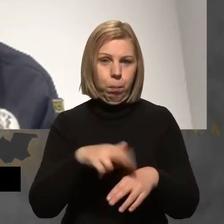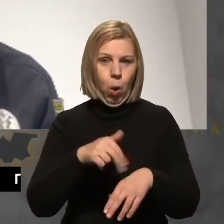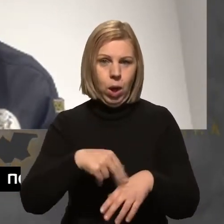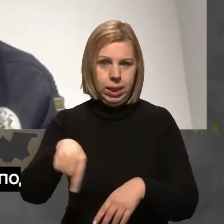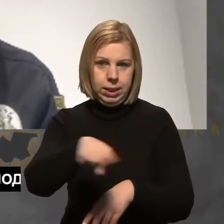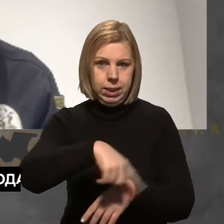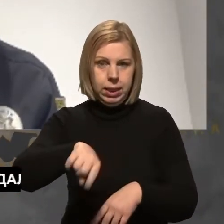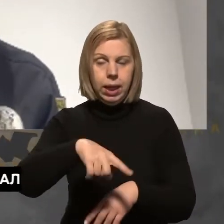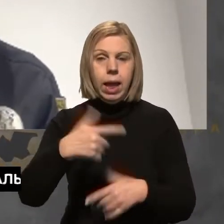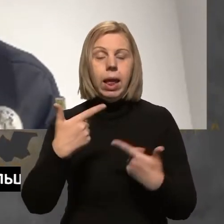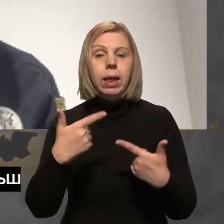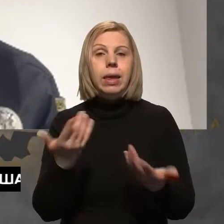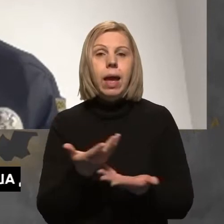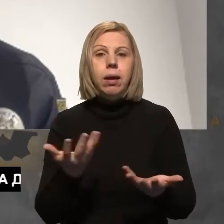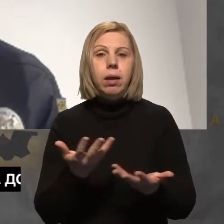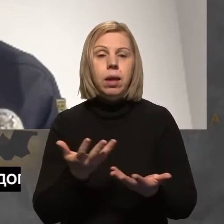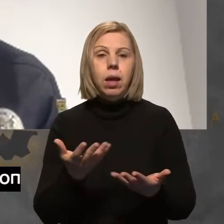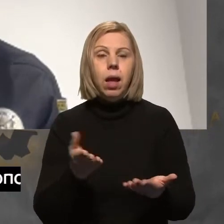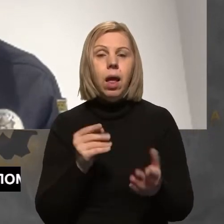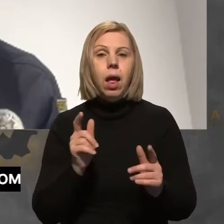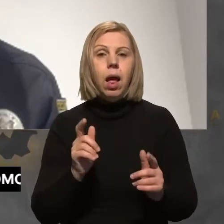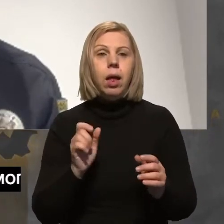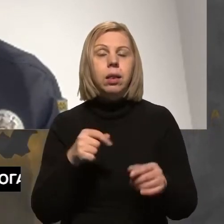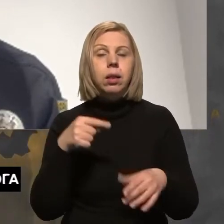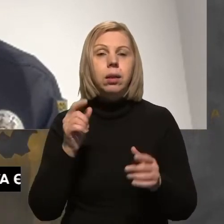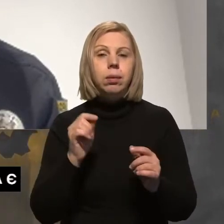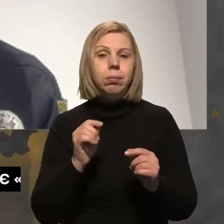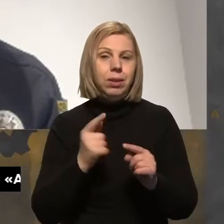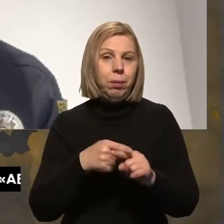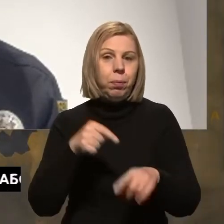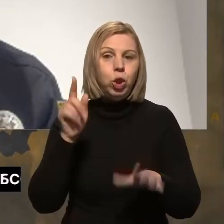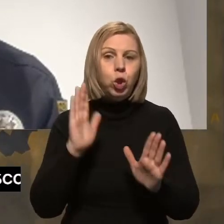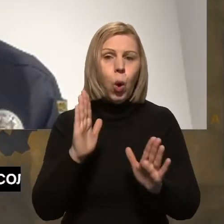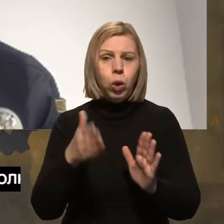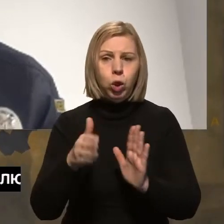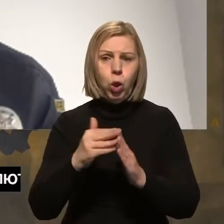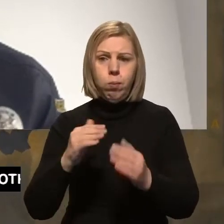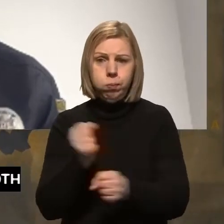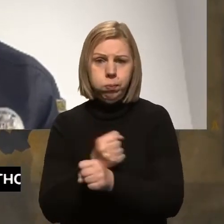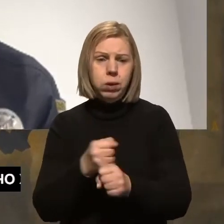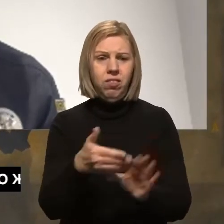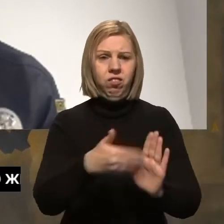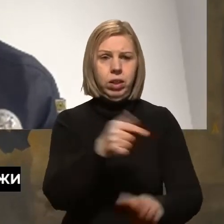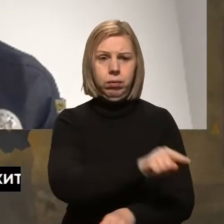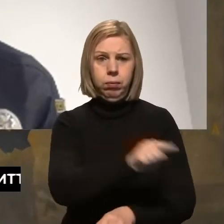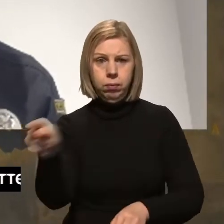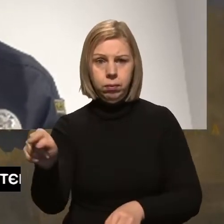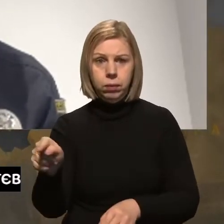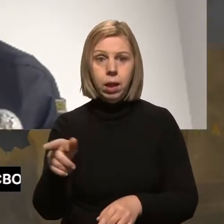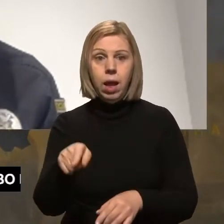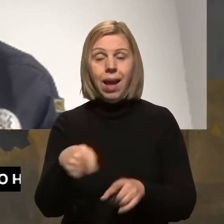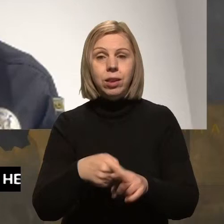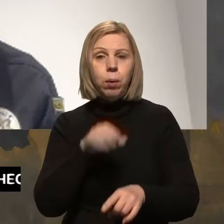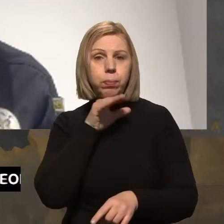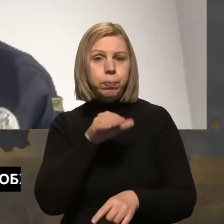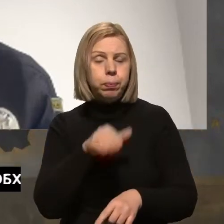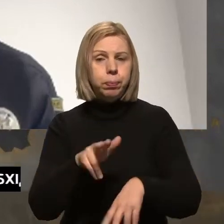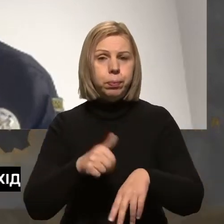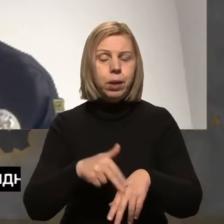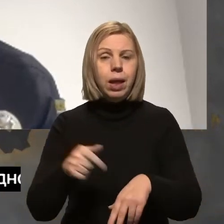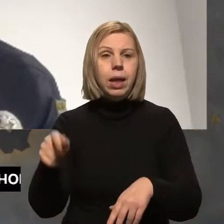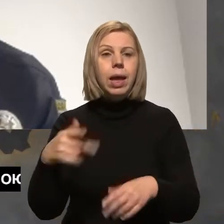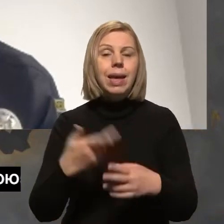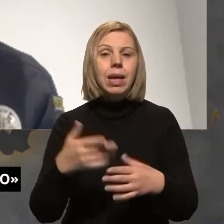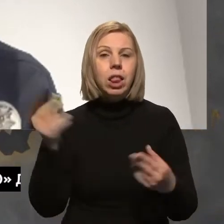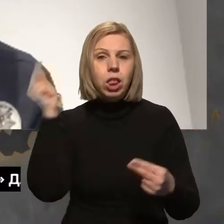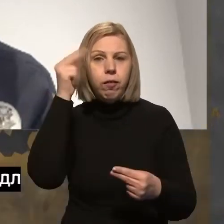поліції, які направлені реагувати виключно на випадки домашнього насильства. Тобто це є фахівці, наші поліцейські, які прийшли